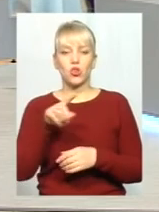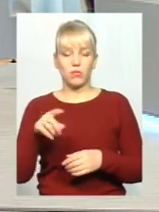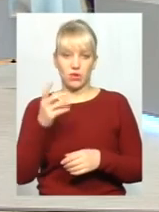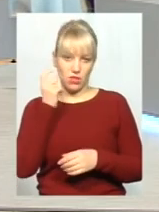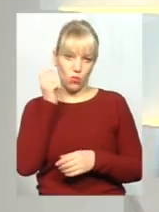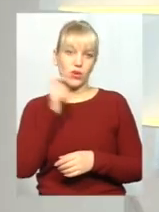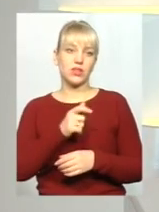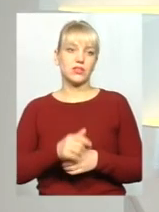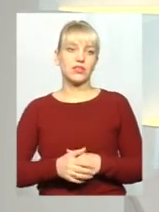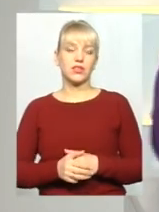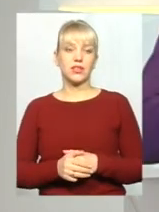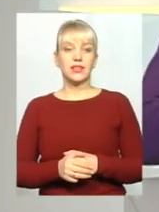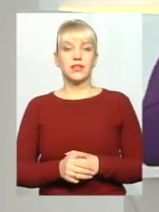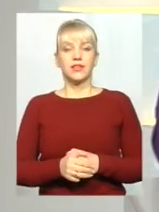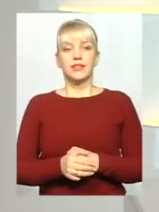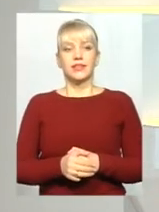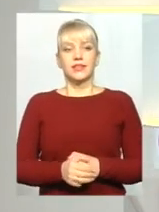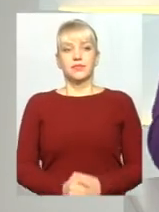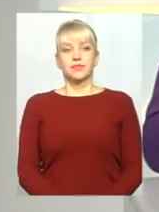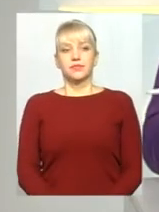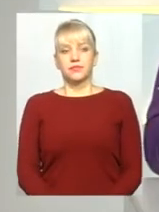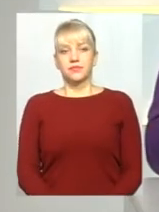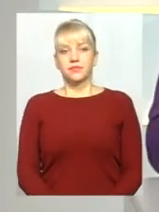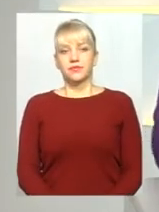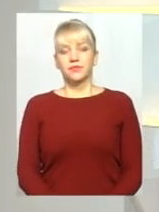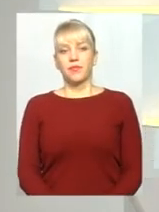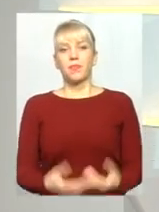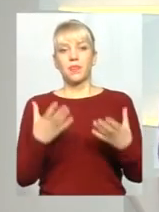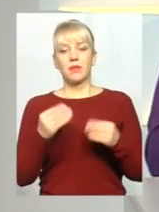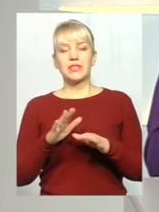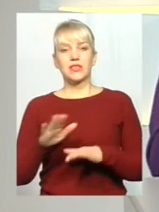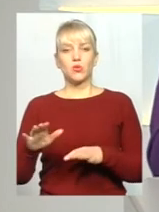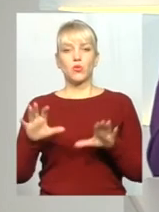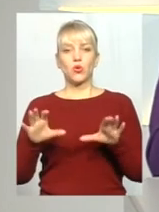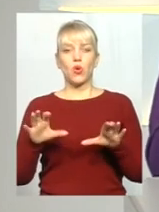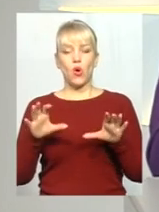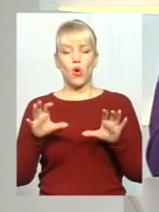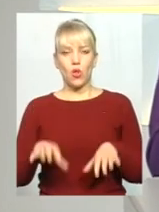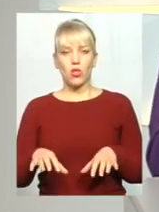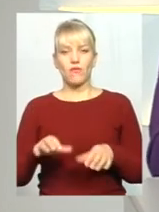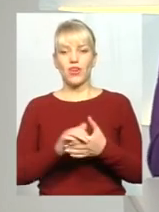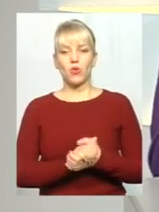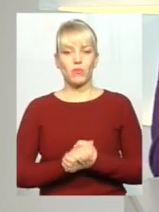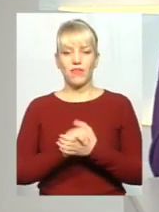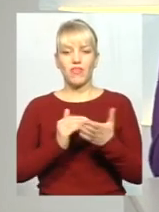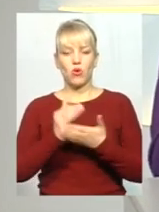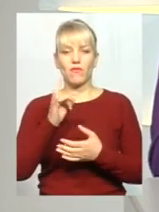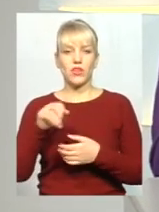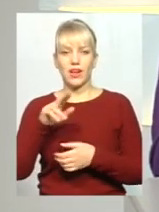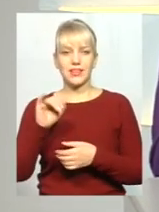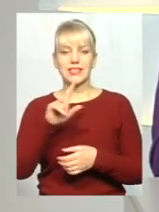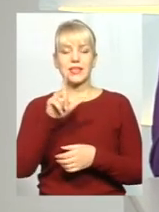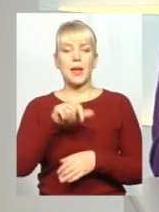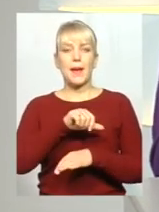Так, вони будуть... Отеця, бо якраз днями заступного голови Комитету Верховної Ради України з питань податкової та митної політики